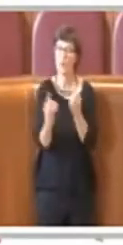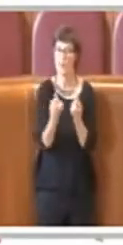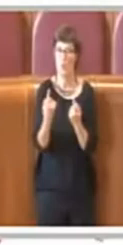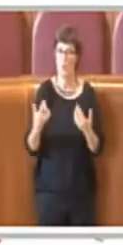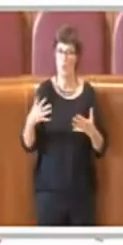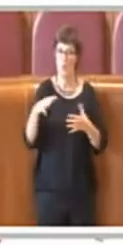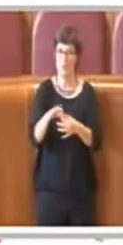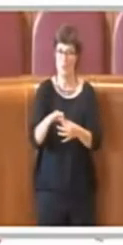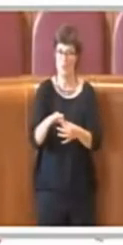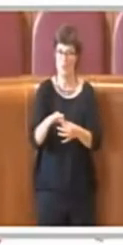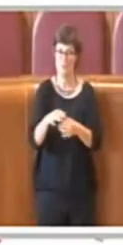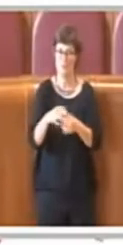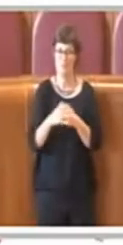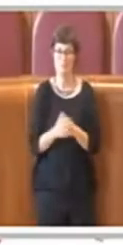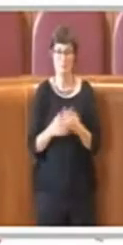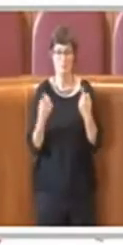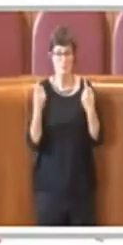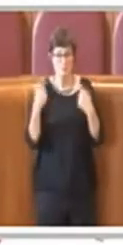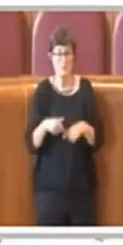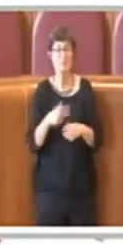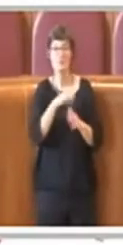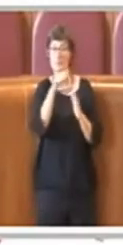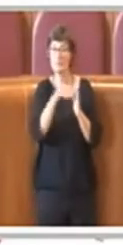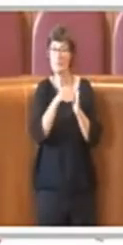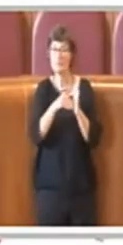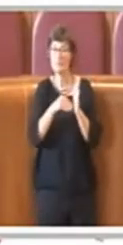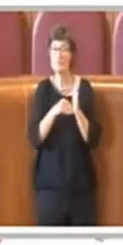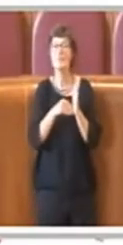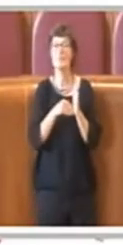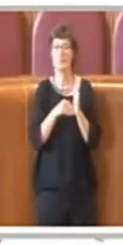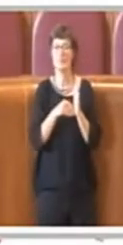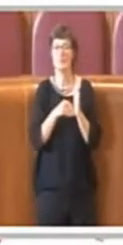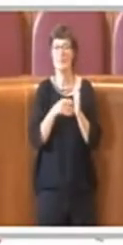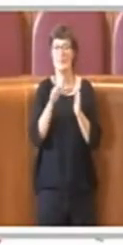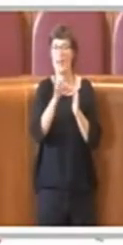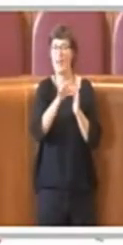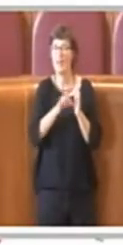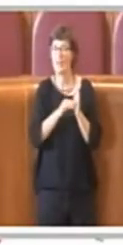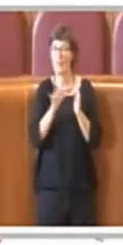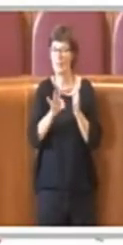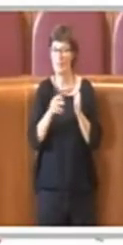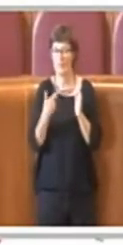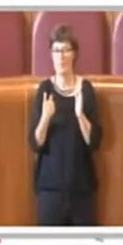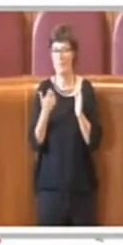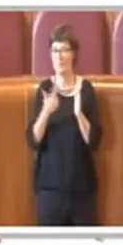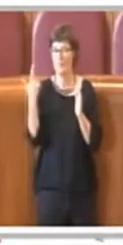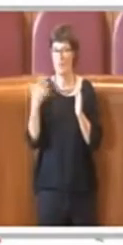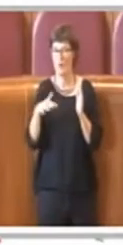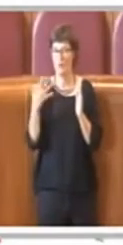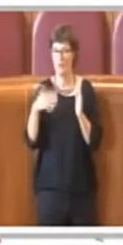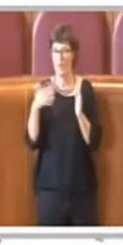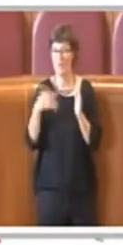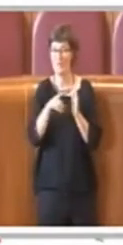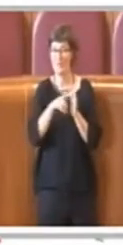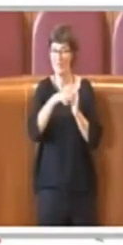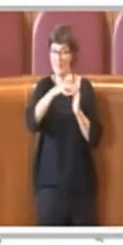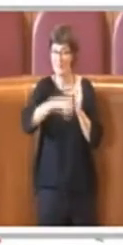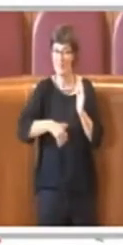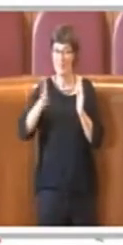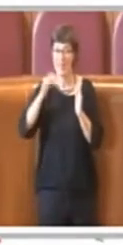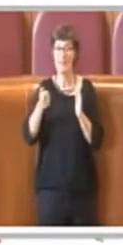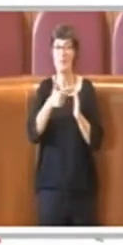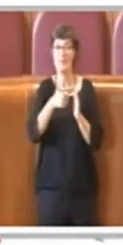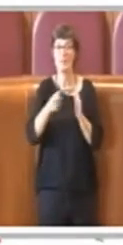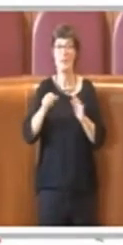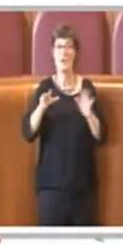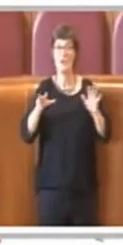inserito alcuni elementi di grande importanza. Con la delibera 183 a mia prima firma abbiamo previsto il coinvolgimento delle